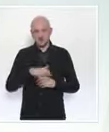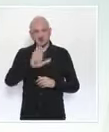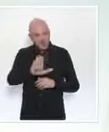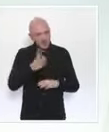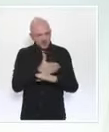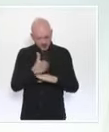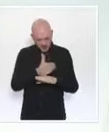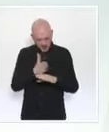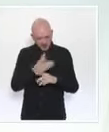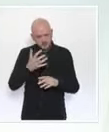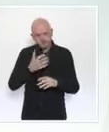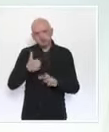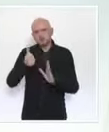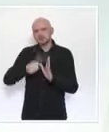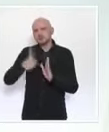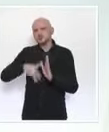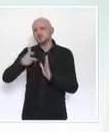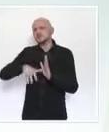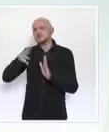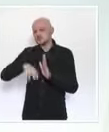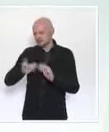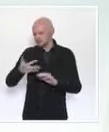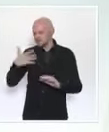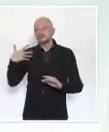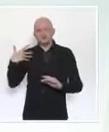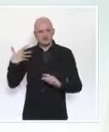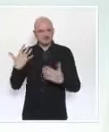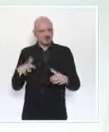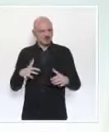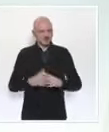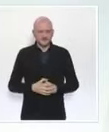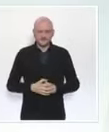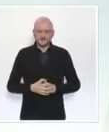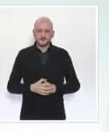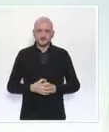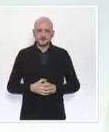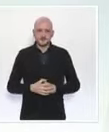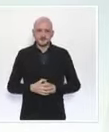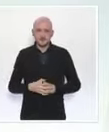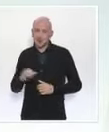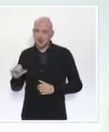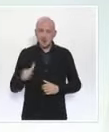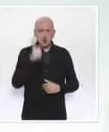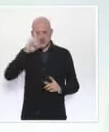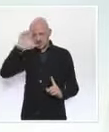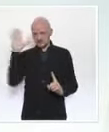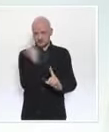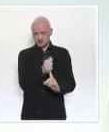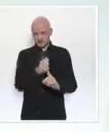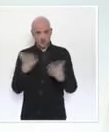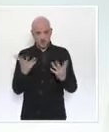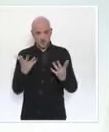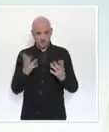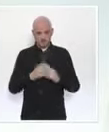à cette échéance. Notre premier objectif a été de garantir que la France